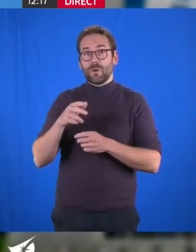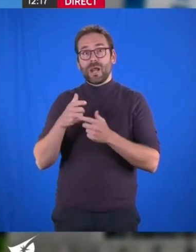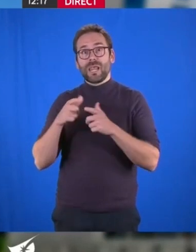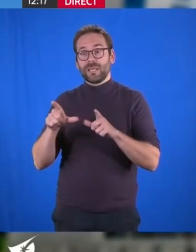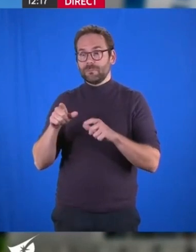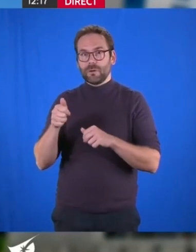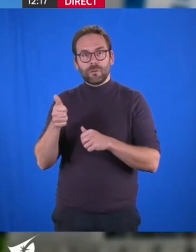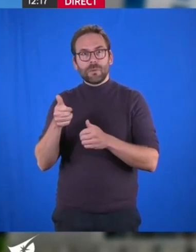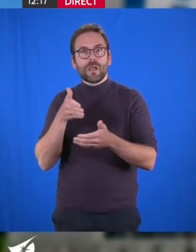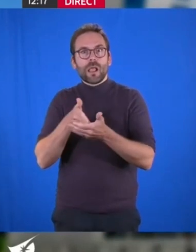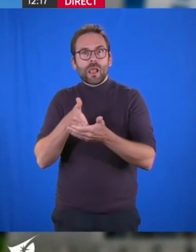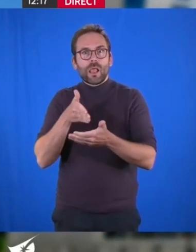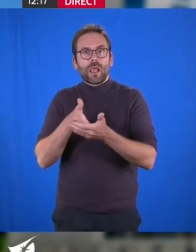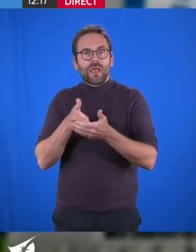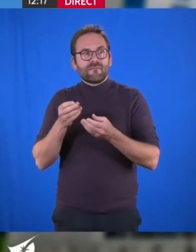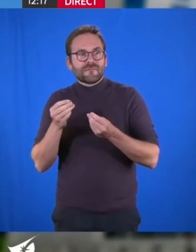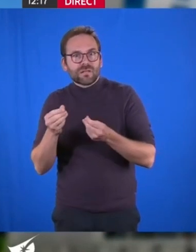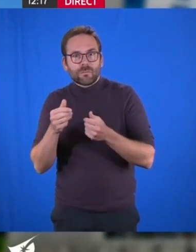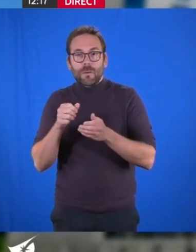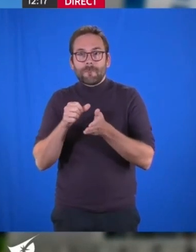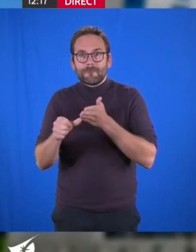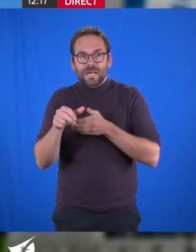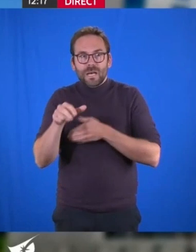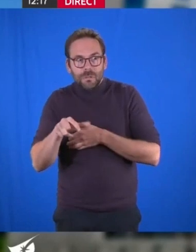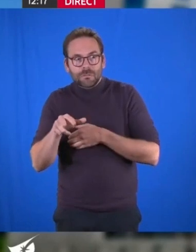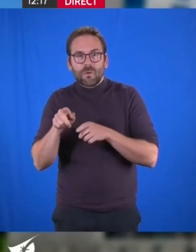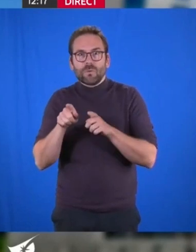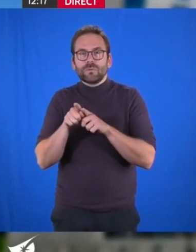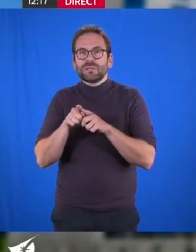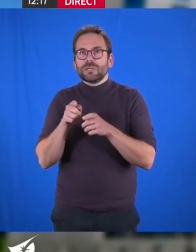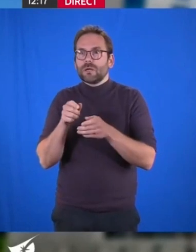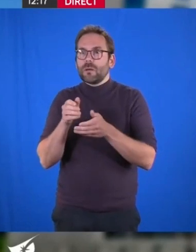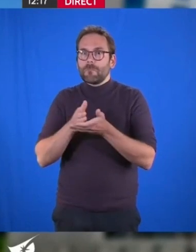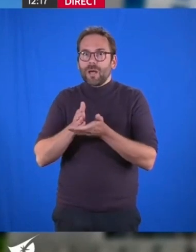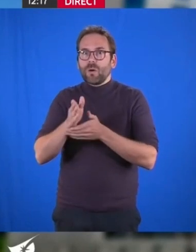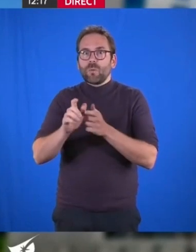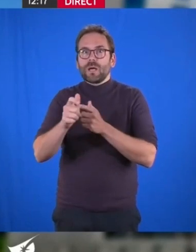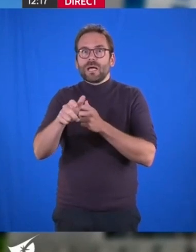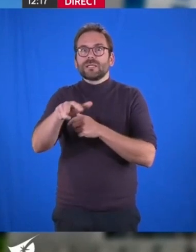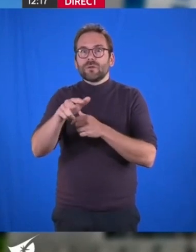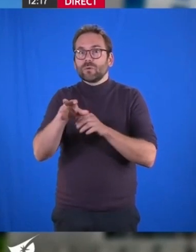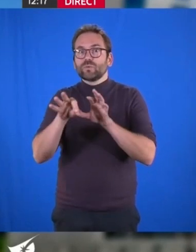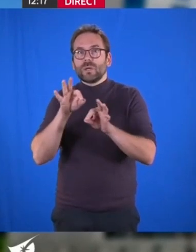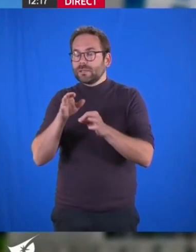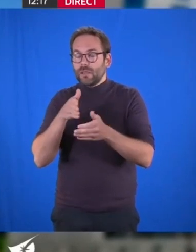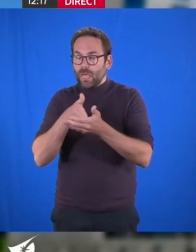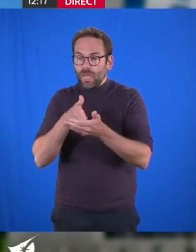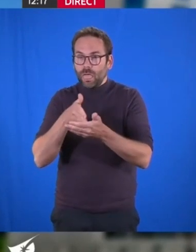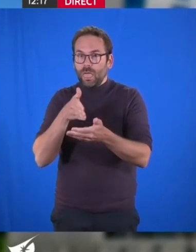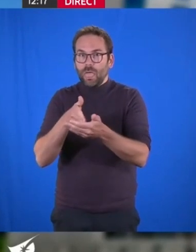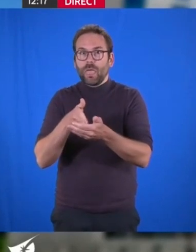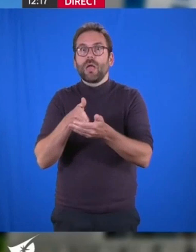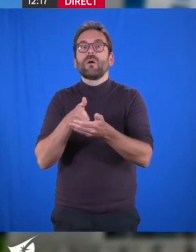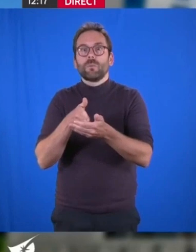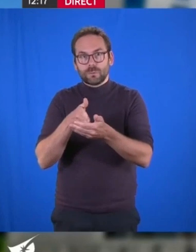difficulté effectivement et pour payer leur loyer et effectivement pour avoir un parcours résidentiel choisi. La réalité, et je